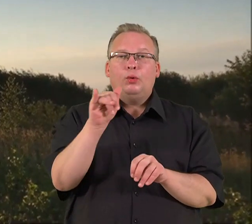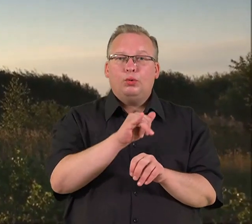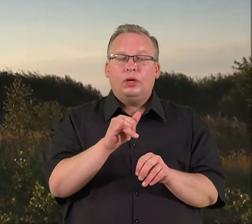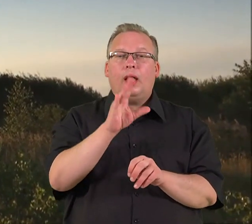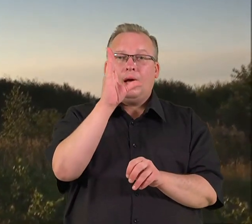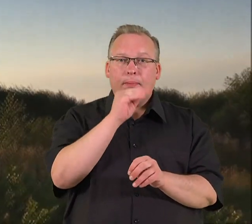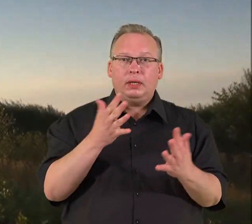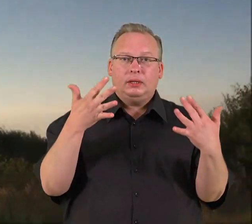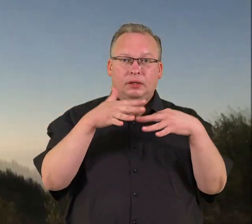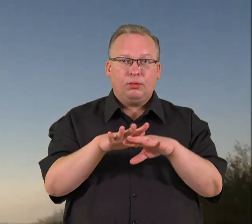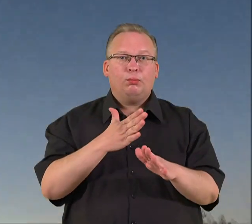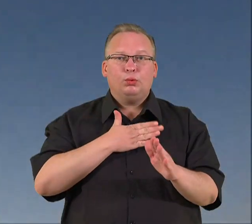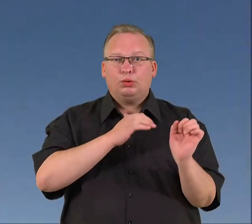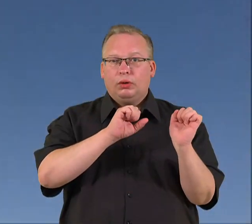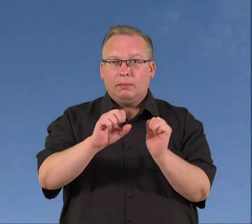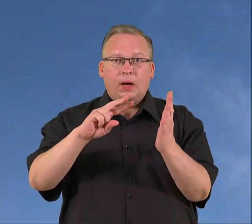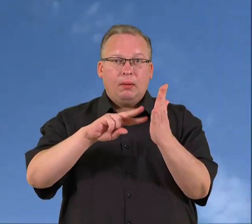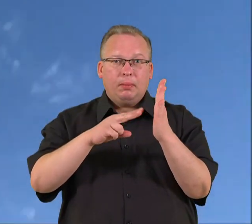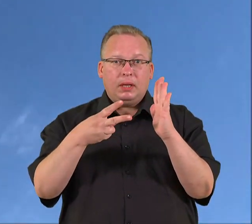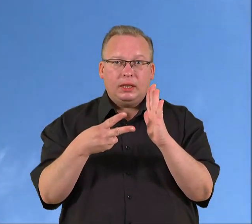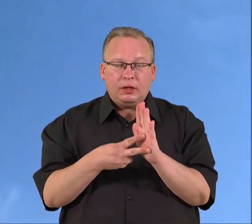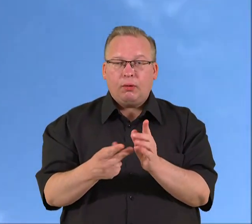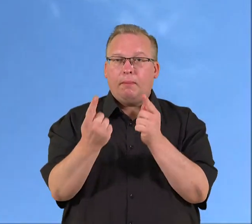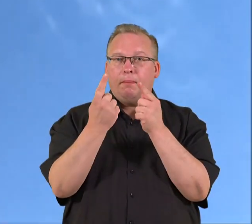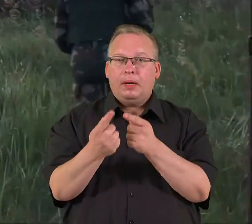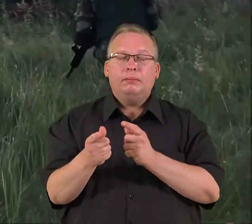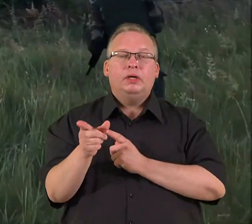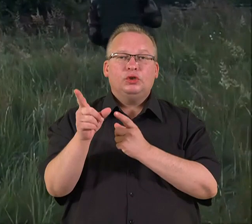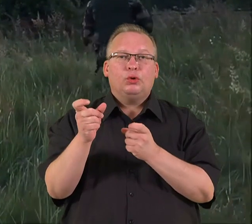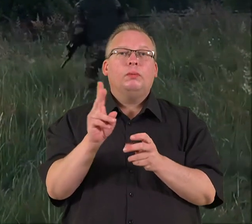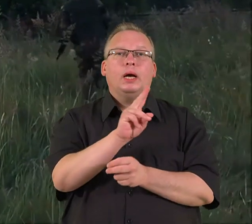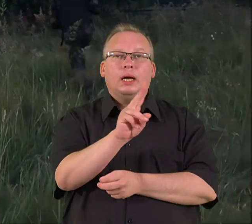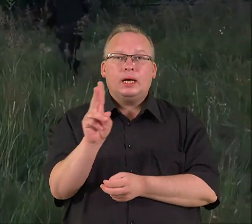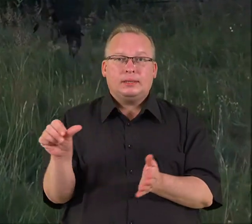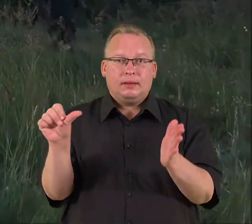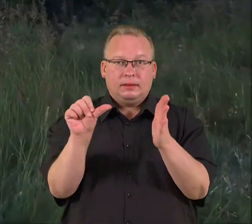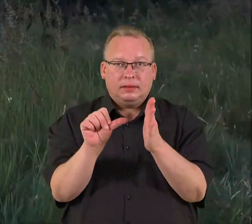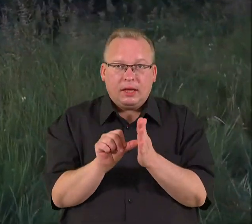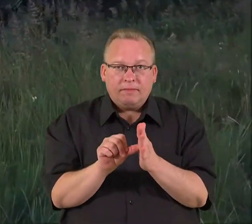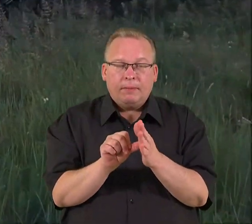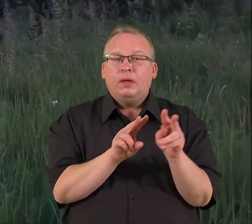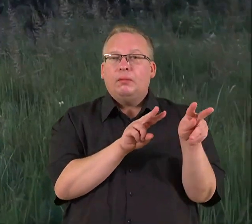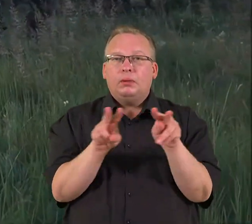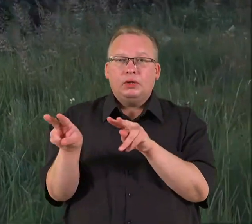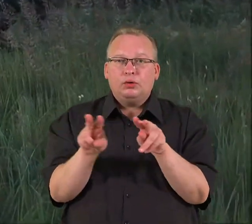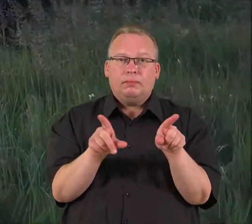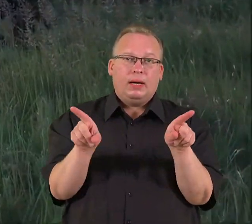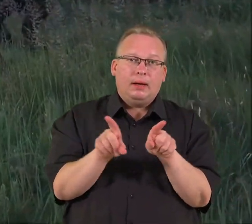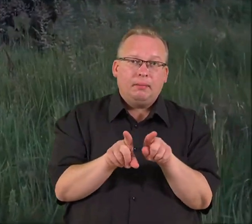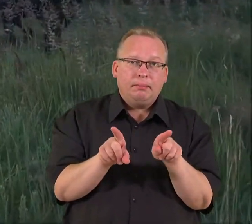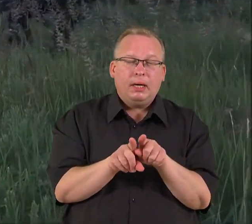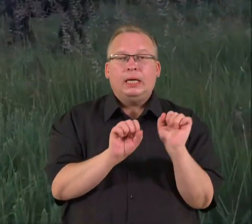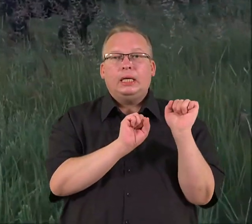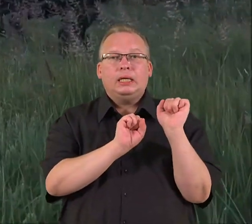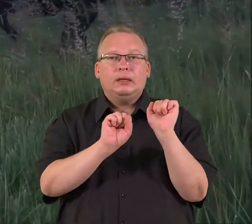labiausiai integruota į mūsų visus gynybos planus. Tada ginkluoto pasipriešinimo šauliai, tai pavyzdžiui, kurie dalyvautų komendantūrų kūrime, yra tikro